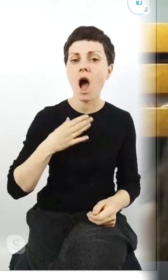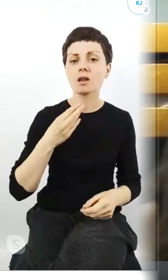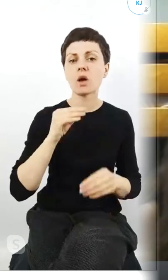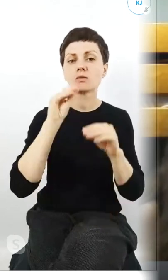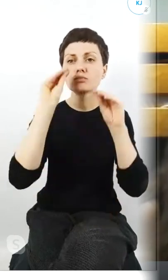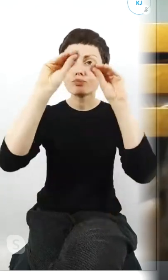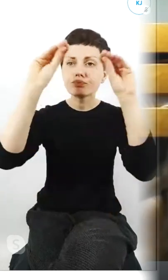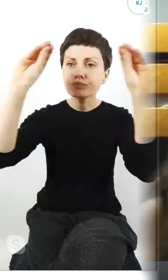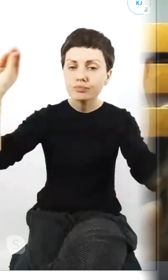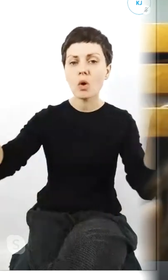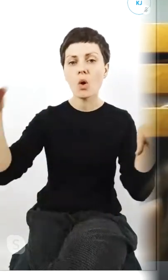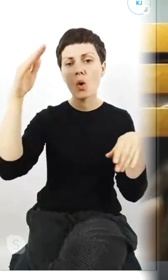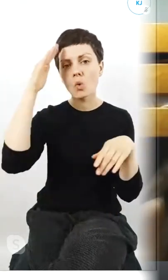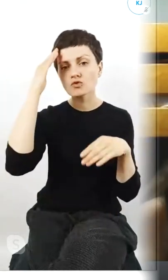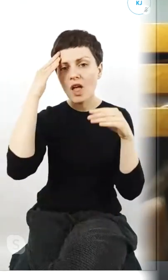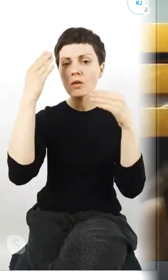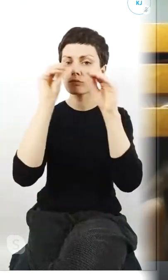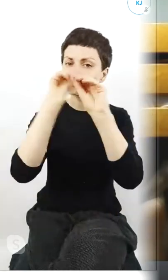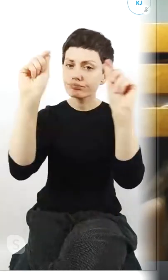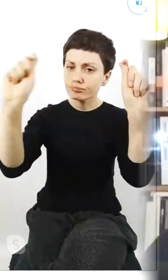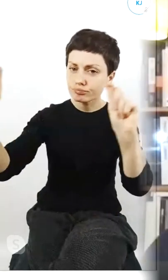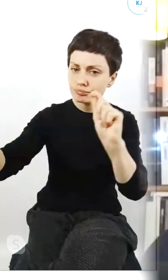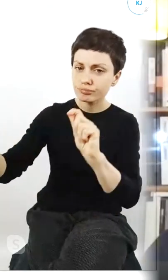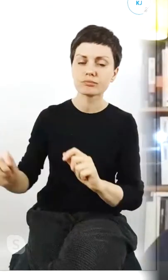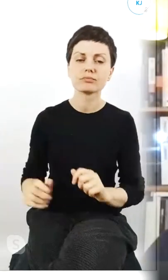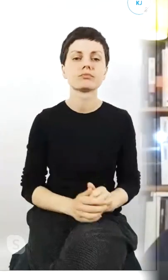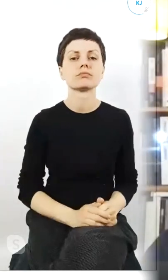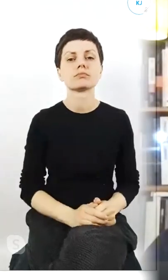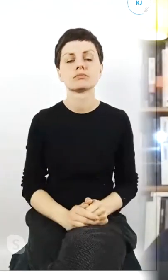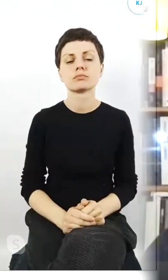społeczeństwa mhm